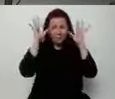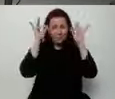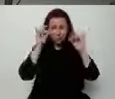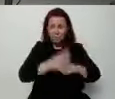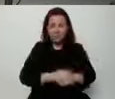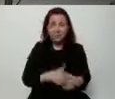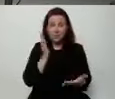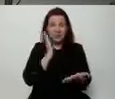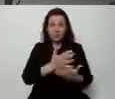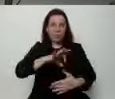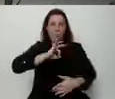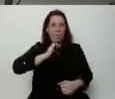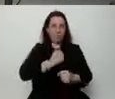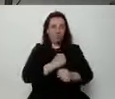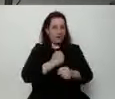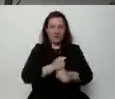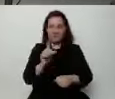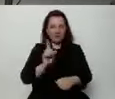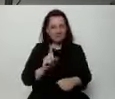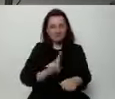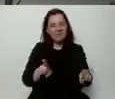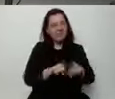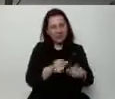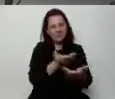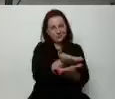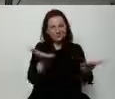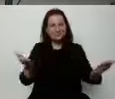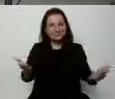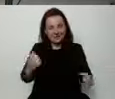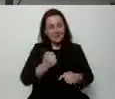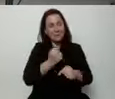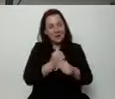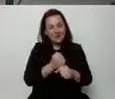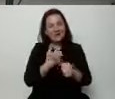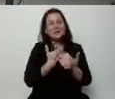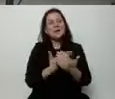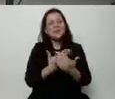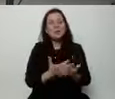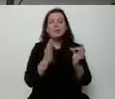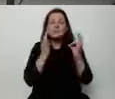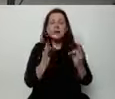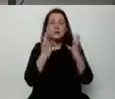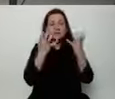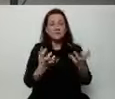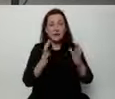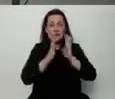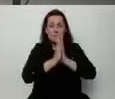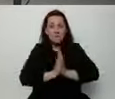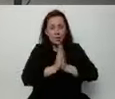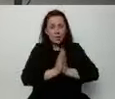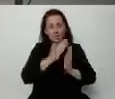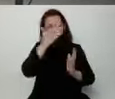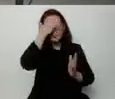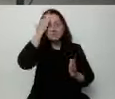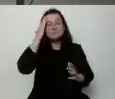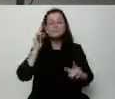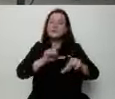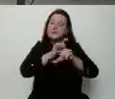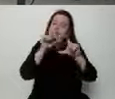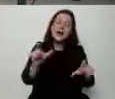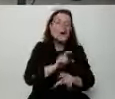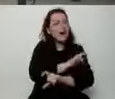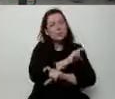mojej pracy, tylko również waszej pracy. I o to chciałem was poprosić. O to, żebyście przez cały czas